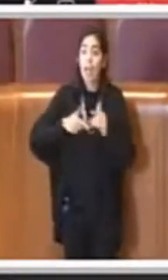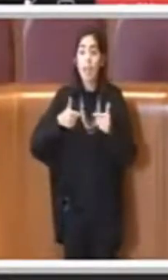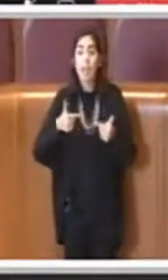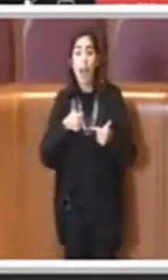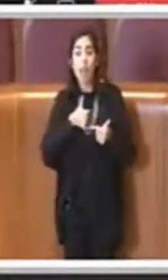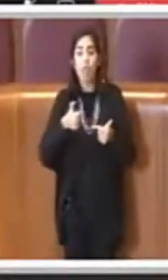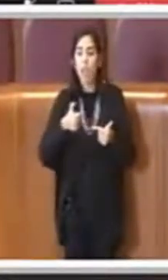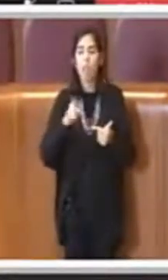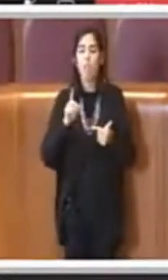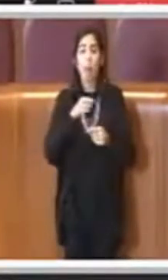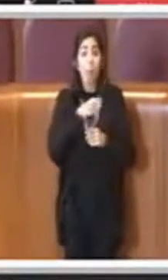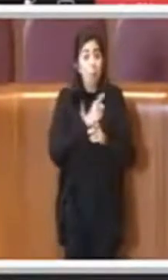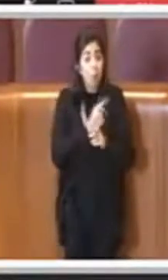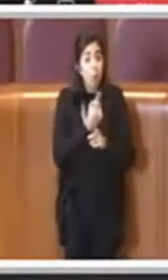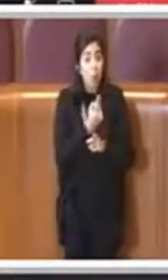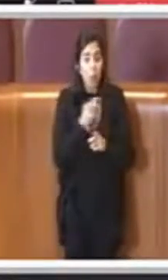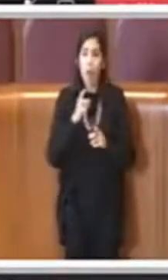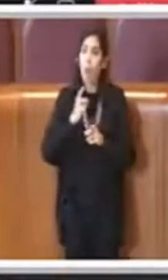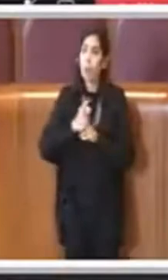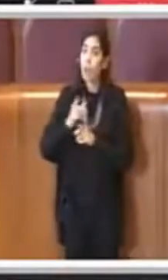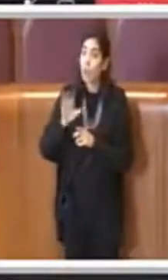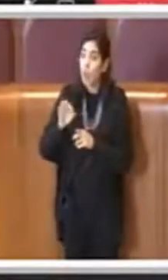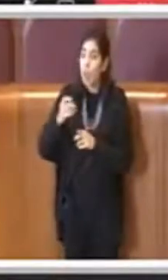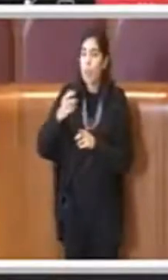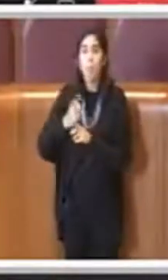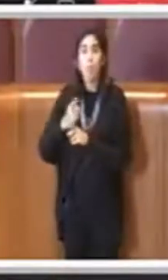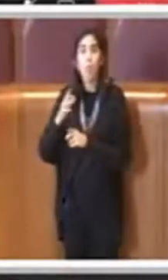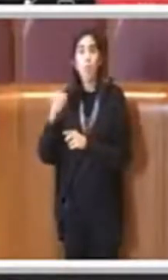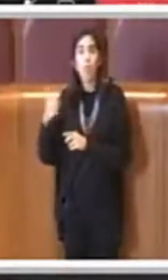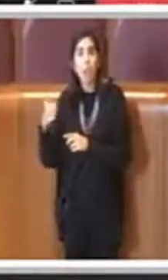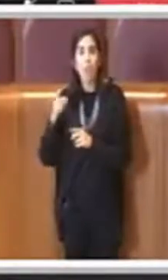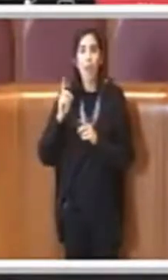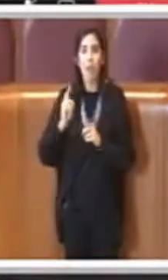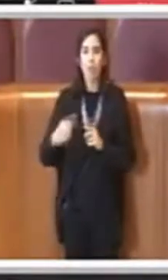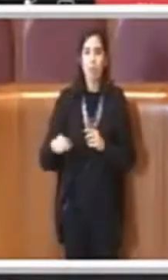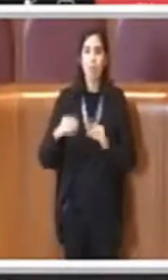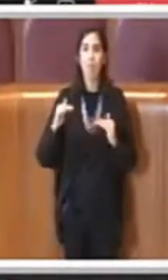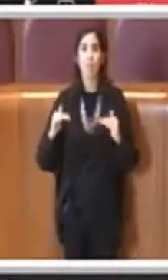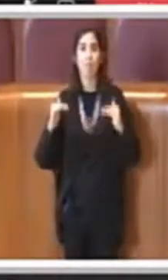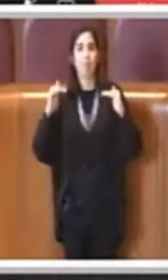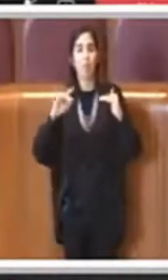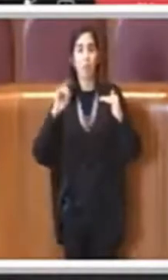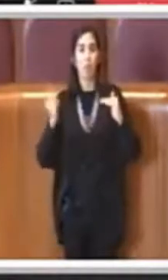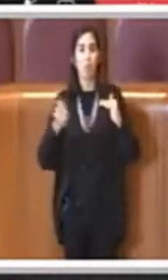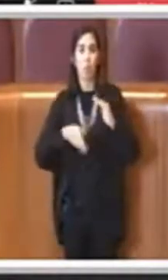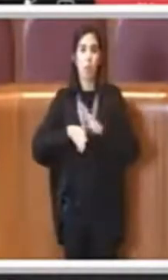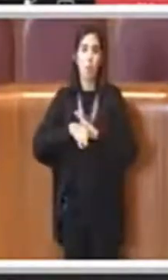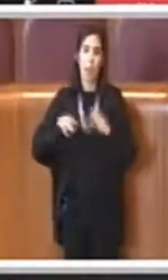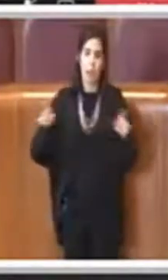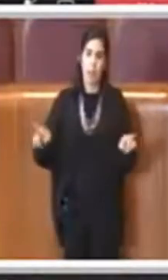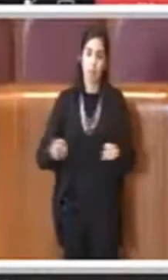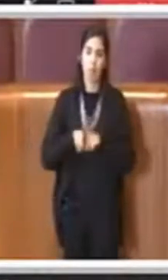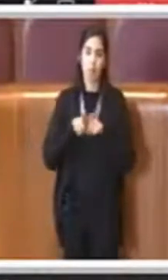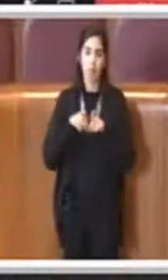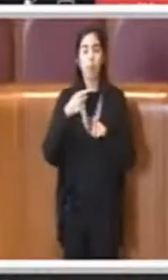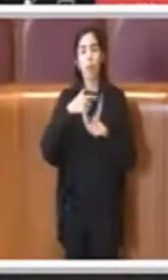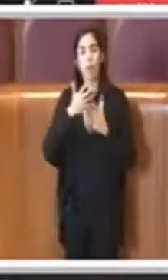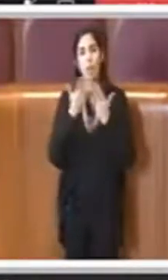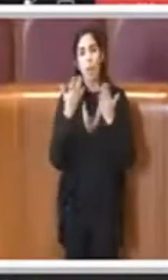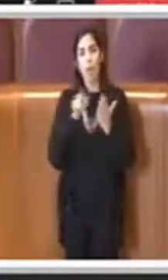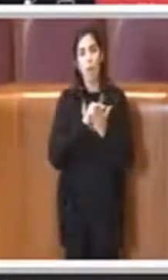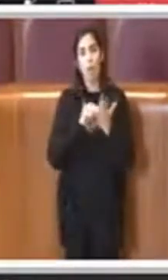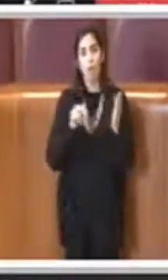sociale questo lo sta facendo. Noi ovviamente voteremo in modo favorevole a questo piano sociale. Grazie